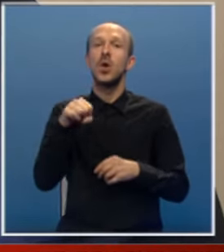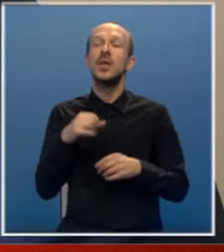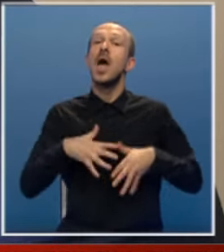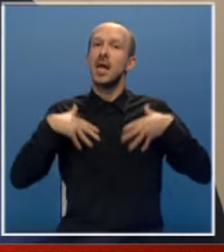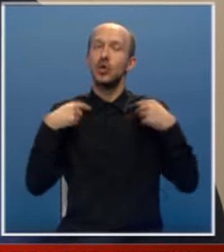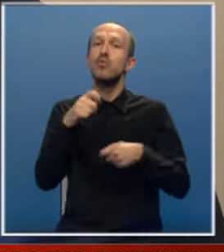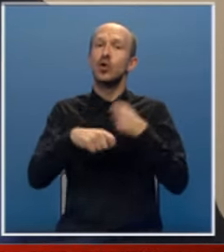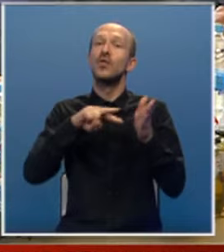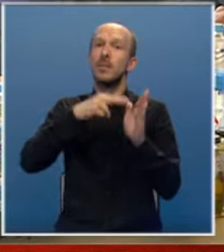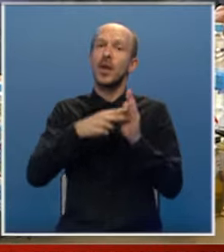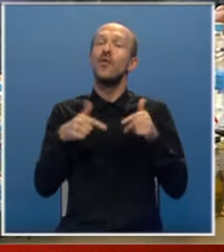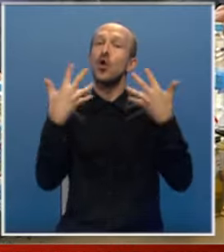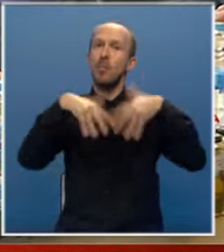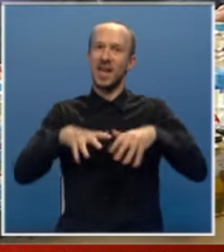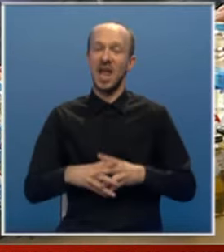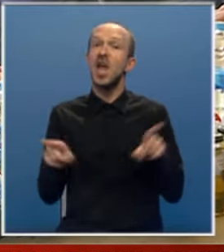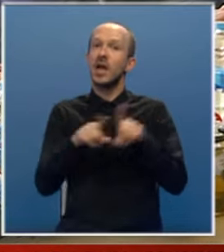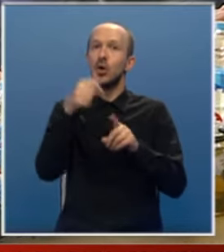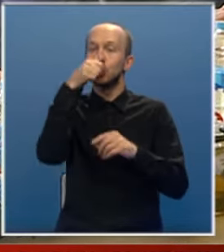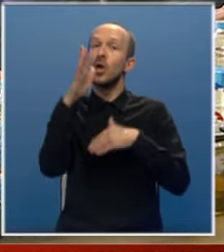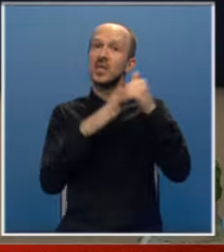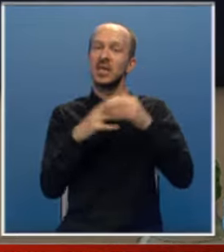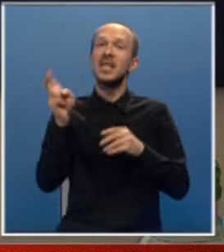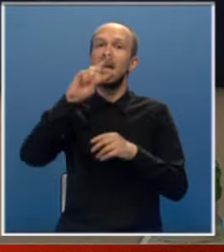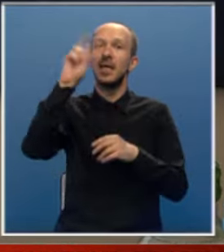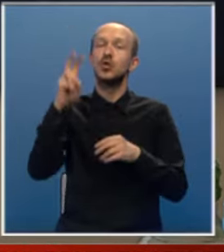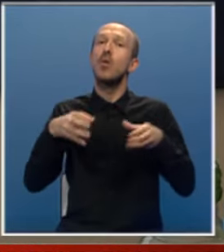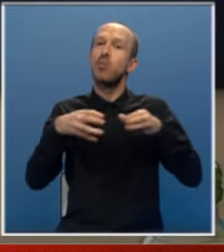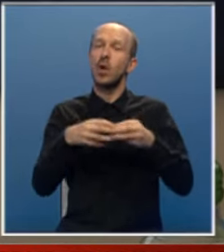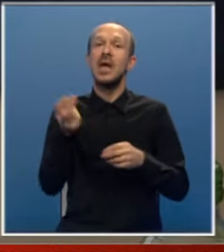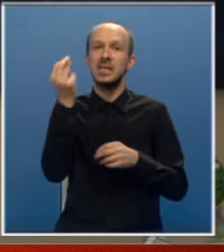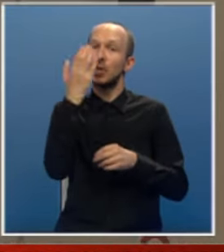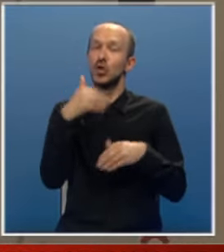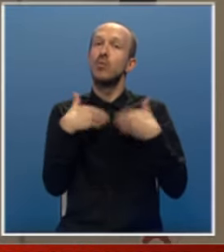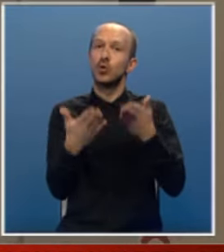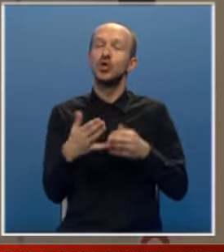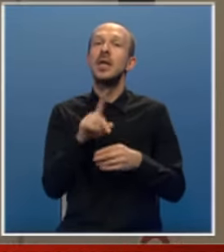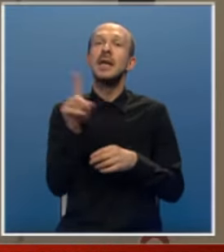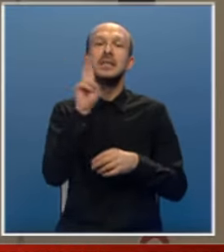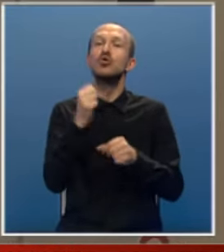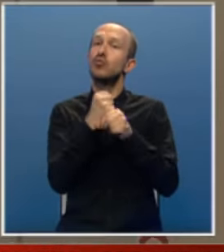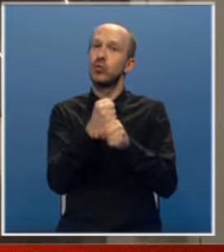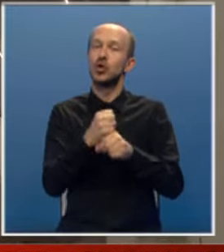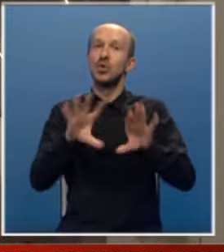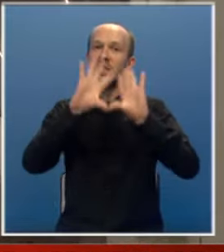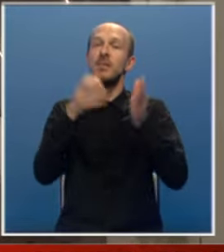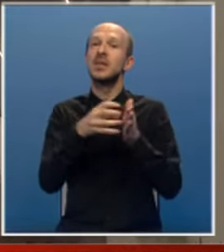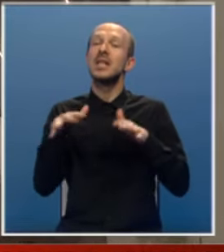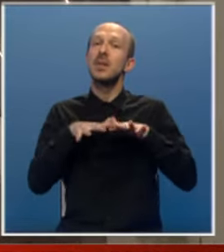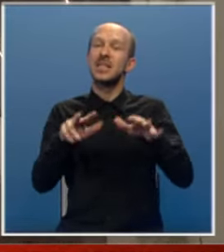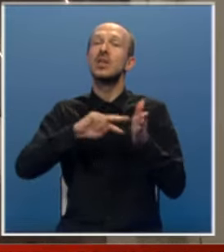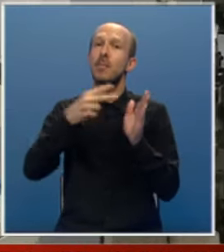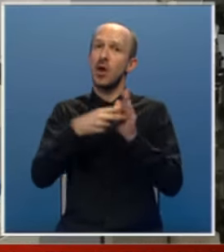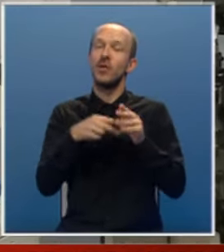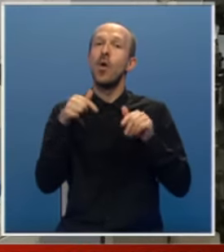raduju poslovni planovi ove kompanije. Kao što je izgradnja energetskog bloka Srpska će pružiti nesebičnu podršku svim daljim razvojnim